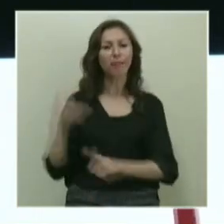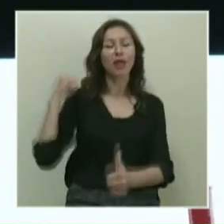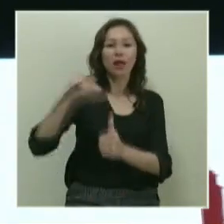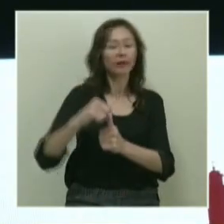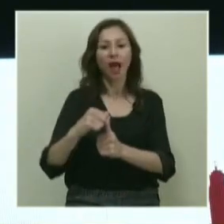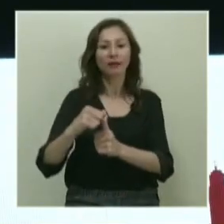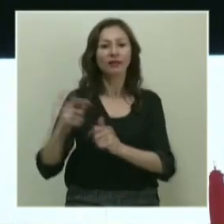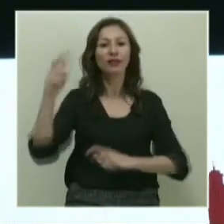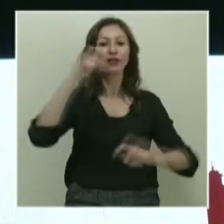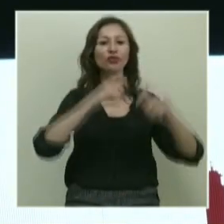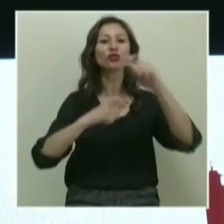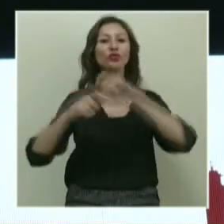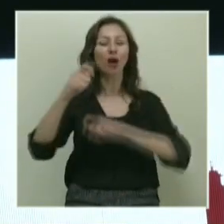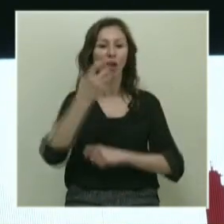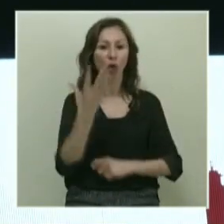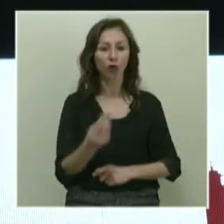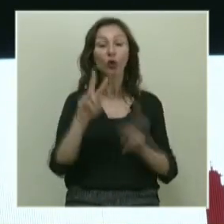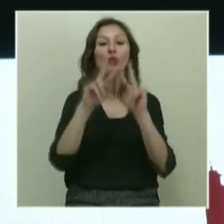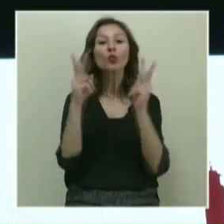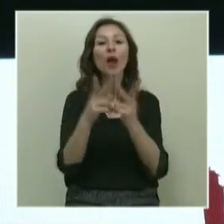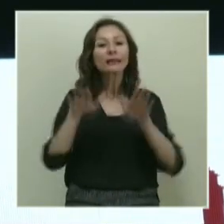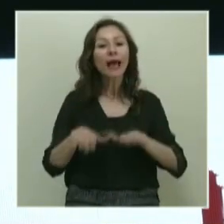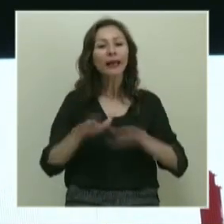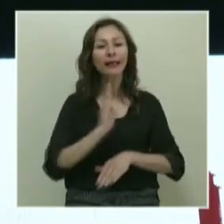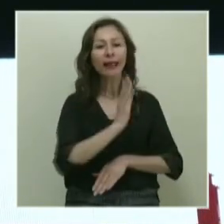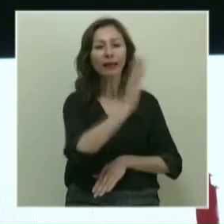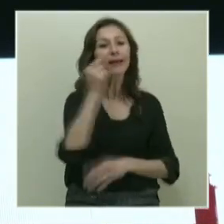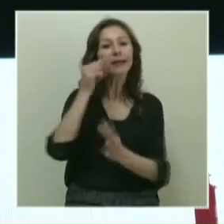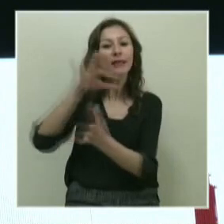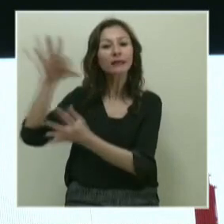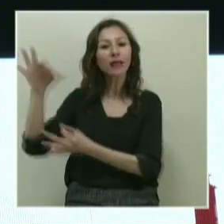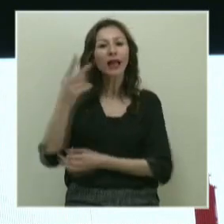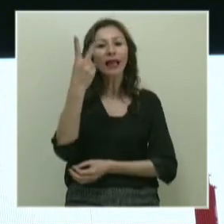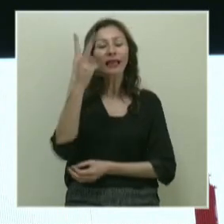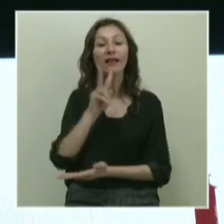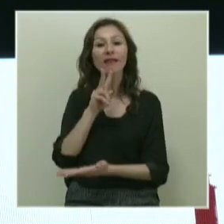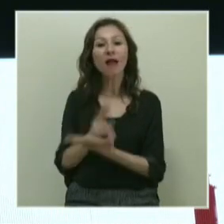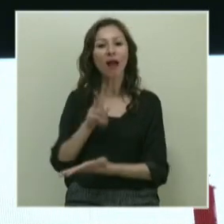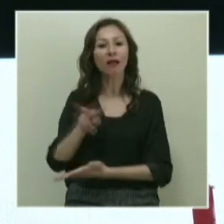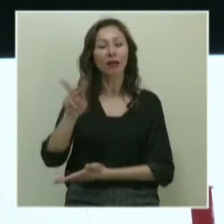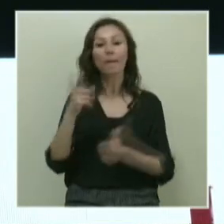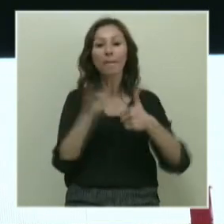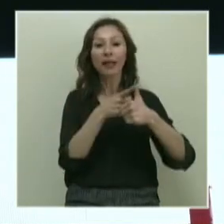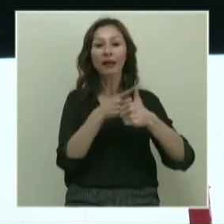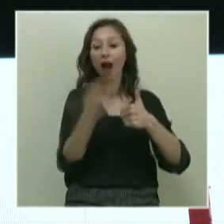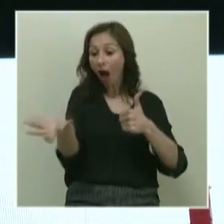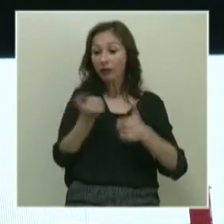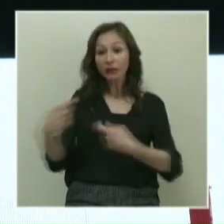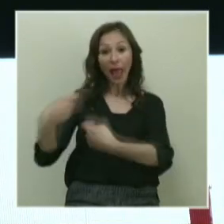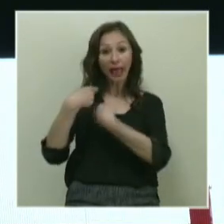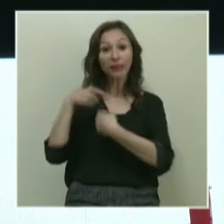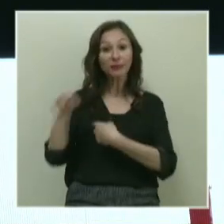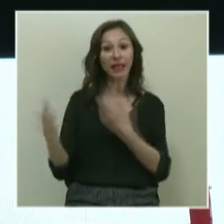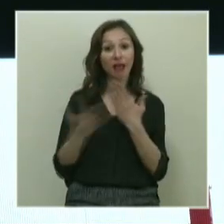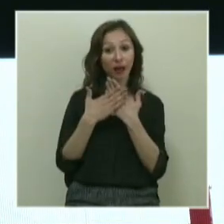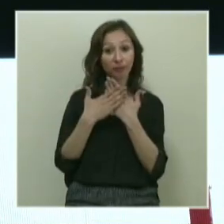baştan inşa edilir. Dünya sakin giderken insanlar iki şekilde karar verirler. Bir, aldığınız eğitim size